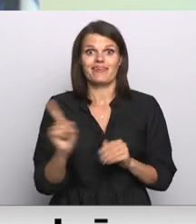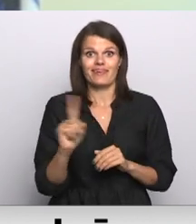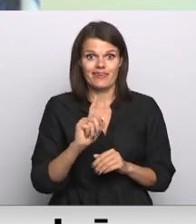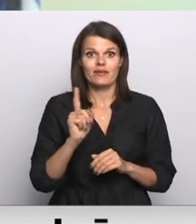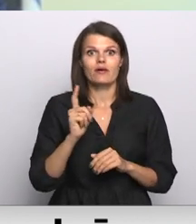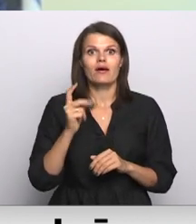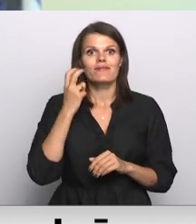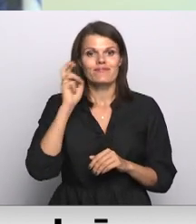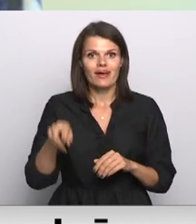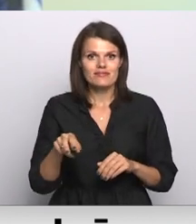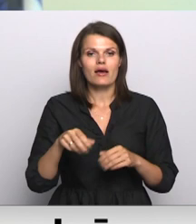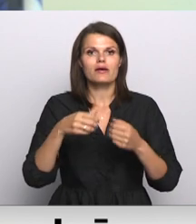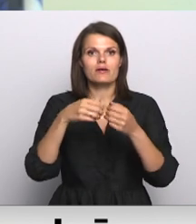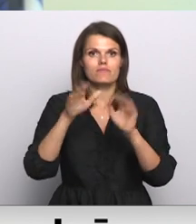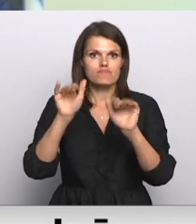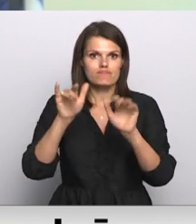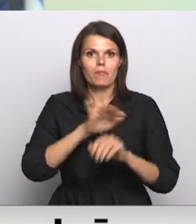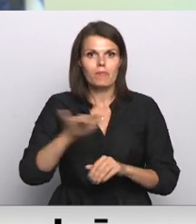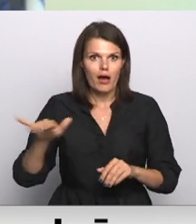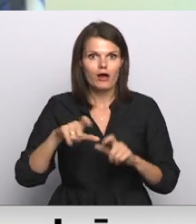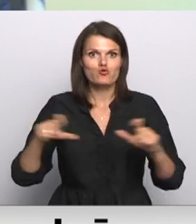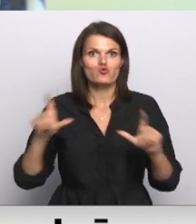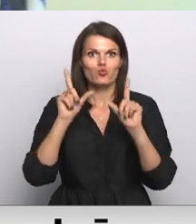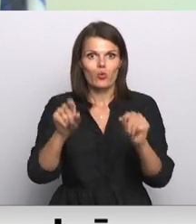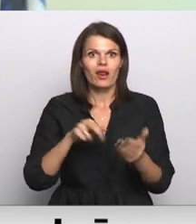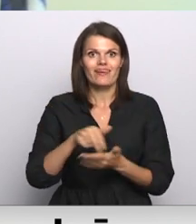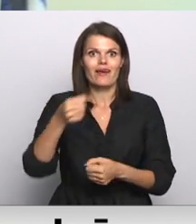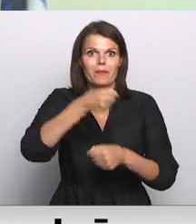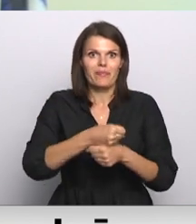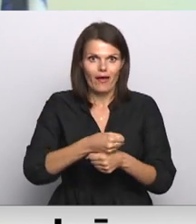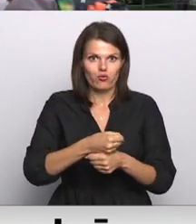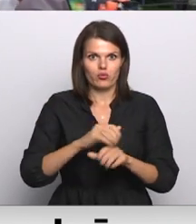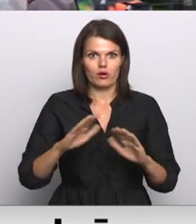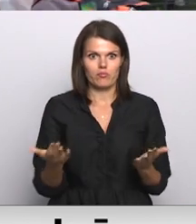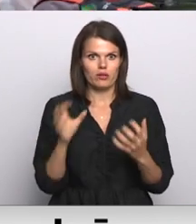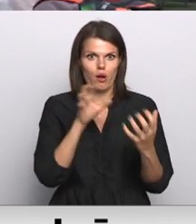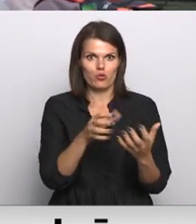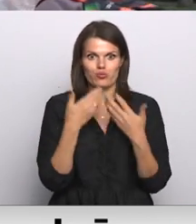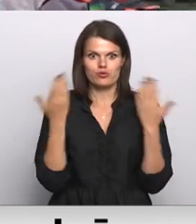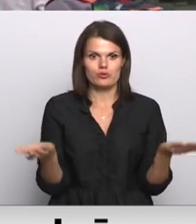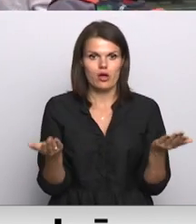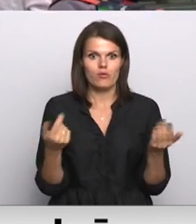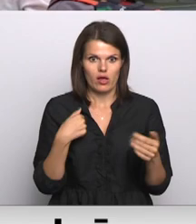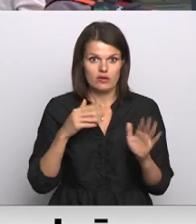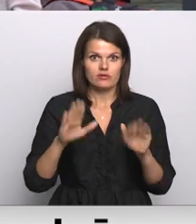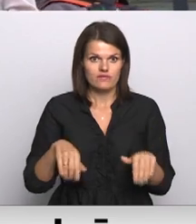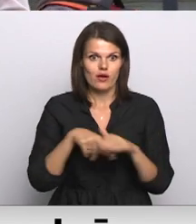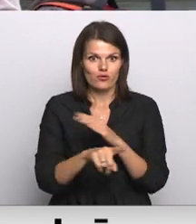Vecāki paliek savas bērnus uz skolu, viņi ir tas pietura, bet viņi nekur nevar aizbraukt. Aizsvarēšu tikt iekšā?